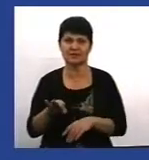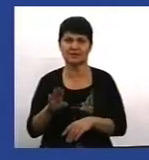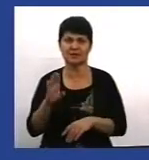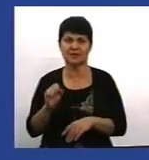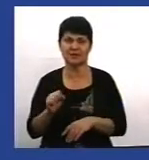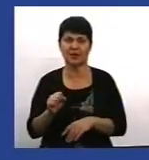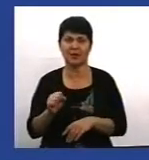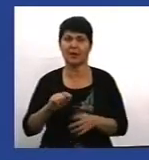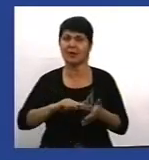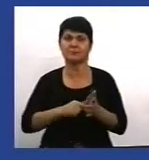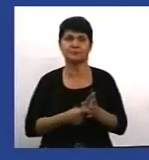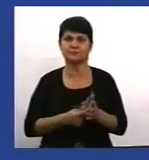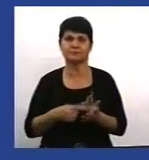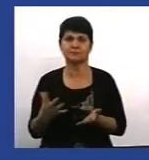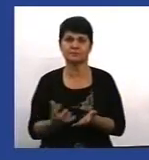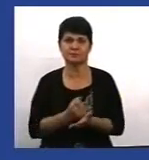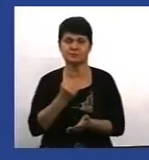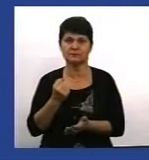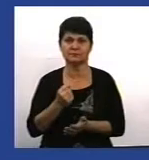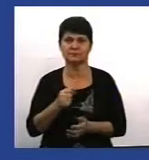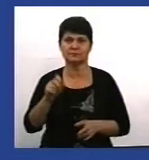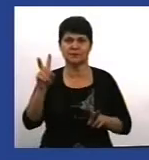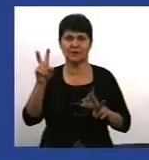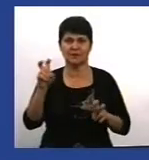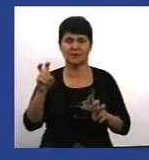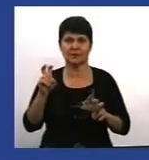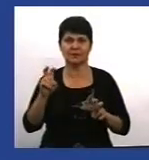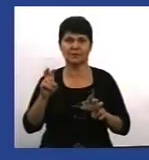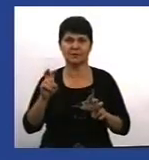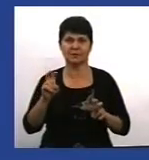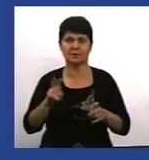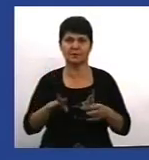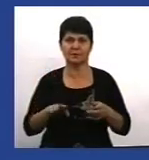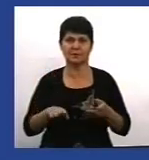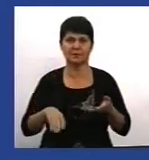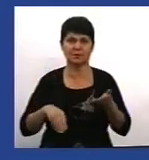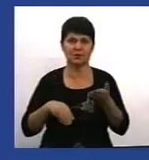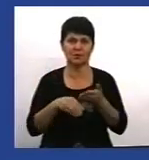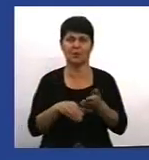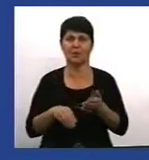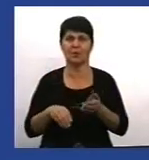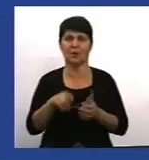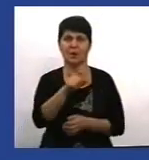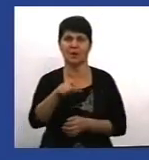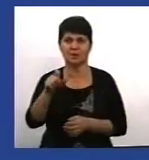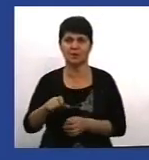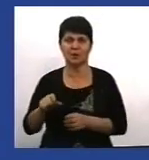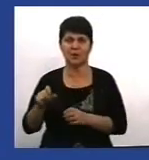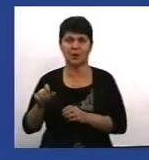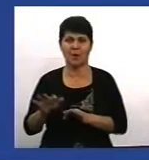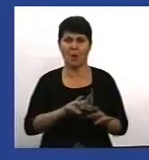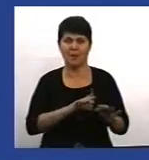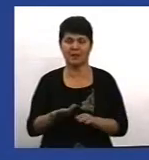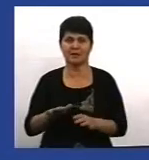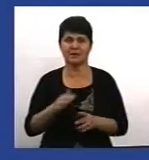полягає в досягненні системи закритого циклу допомоги людям. Тобто оперативну реакцію поліції після звернення